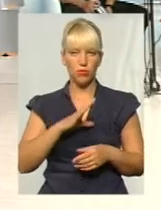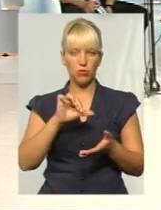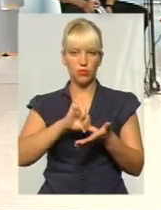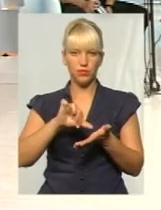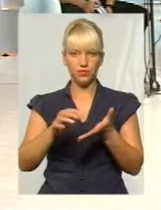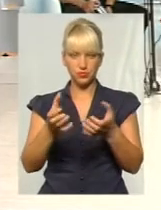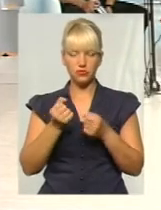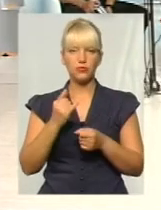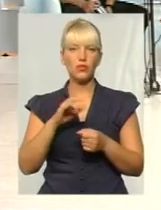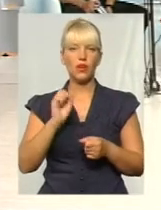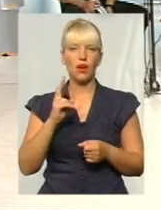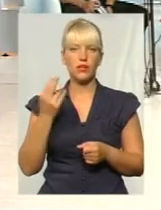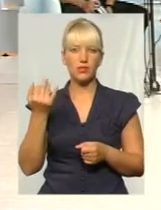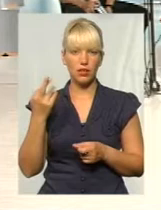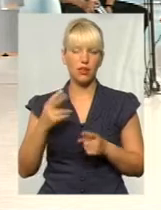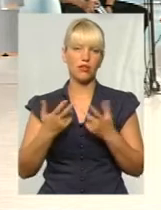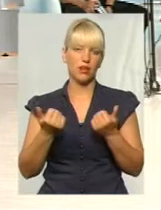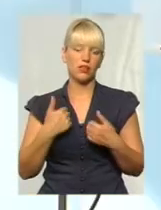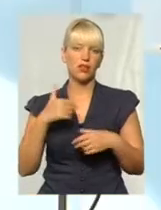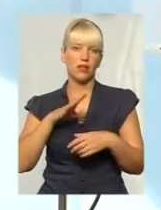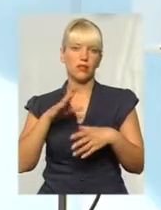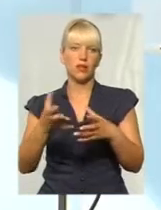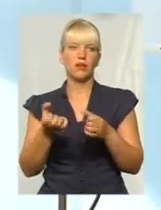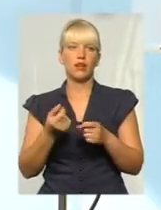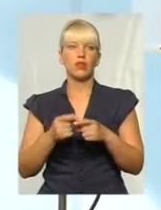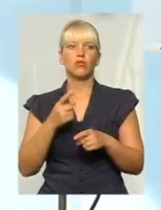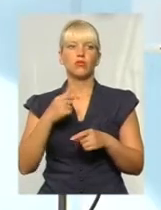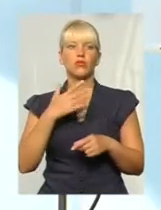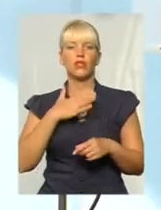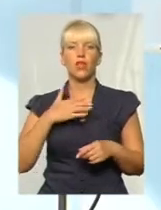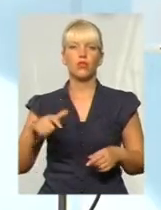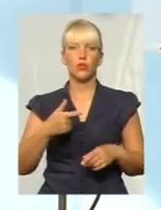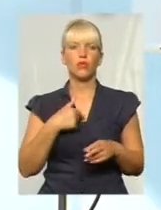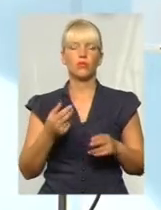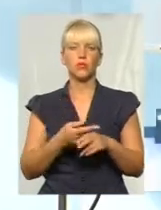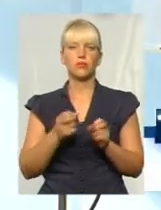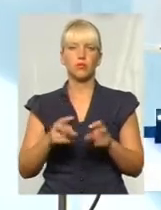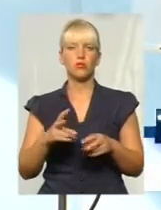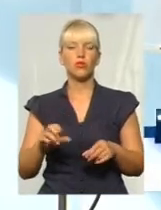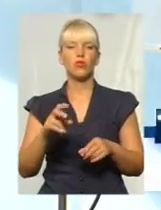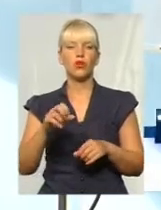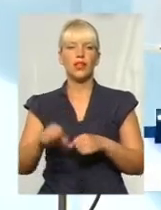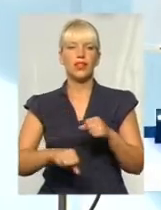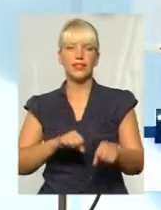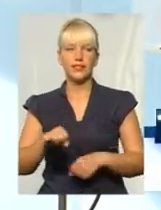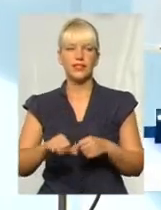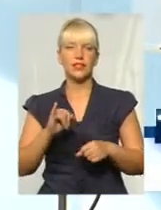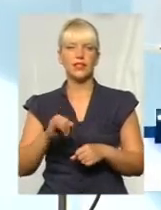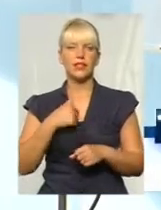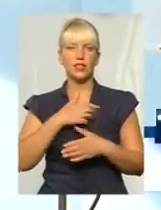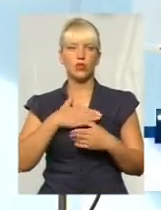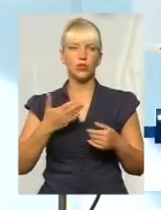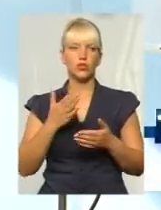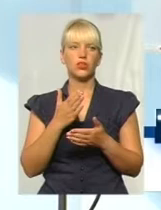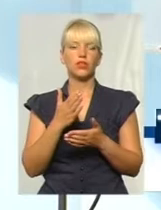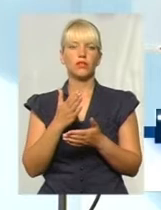також брала участь в даній акції, тому що мені на дорогах зуписли дуже небезпечно їздити і не хочеться бути на місці,